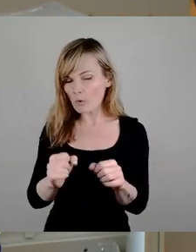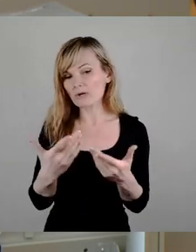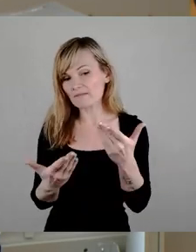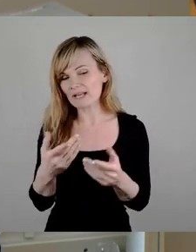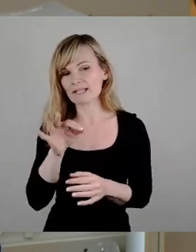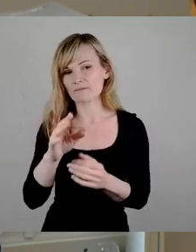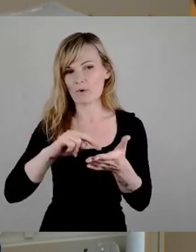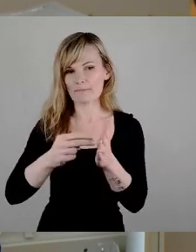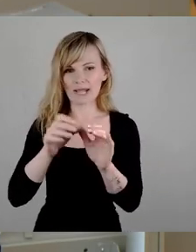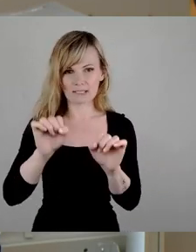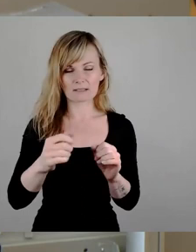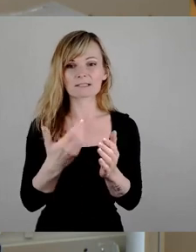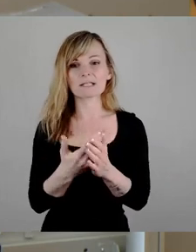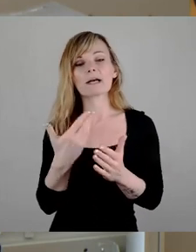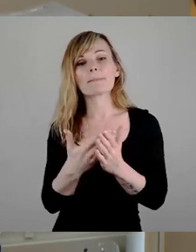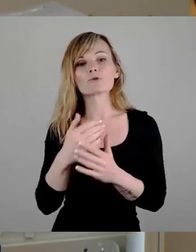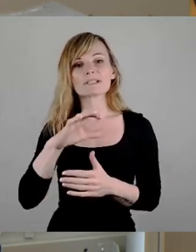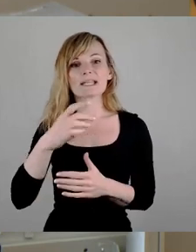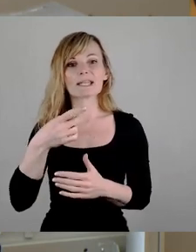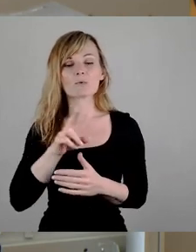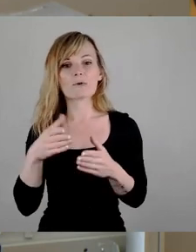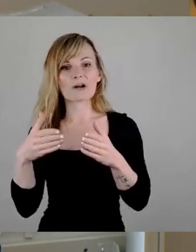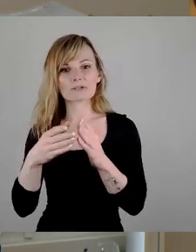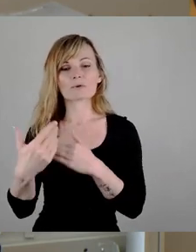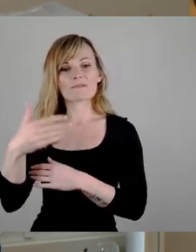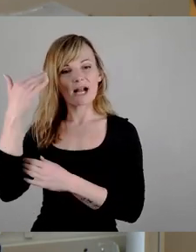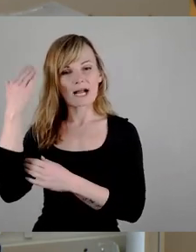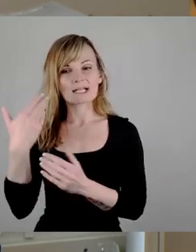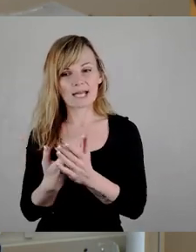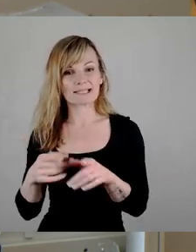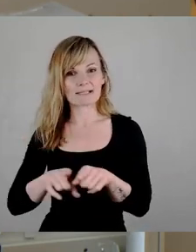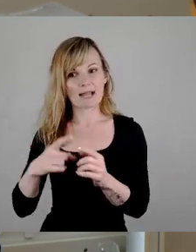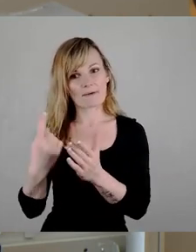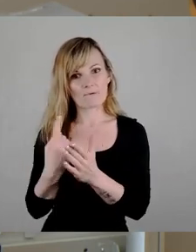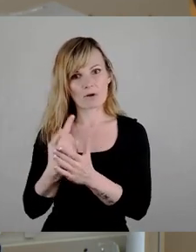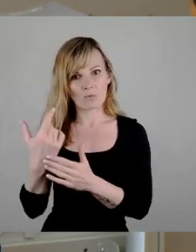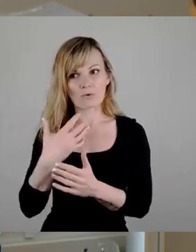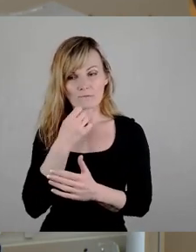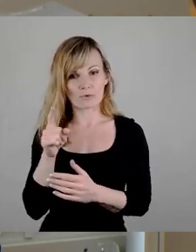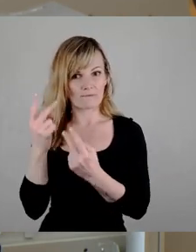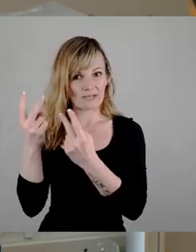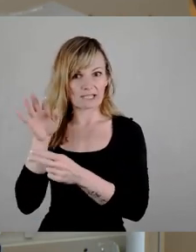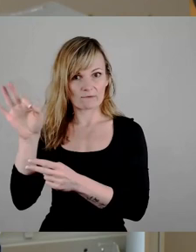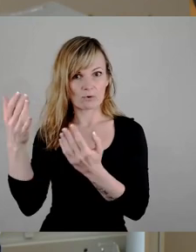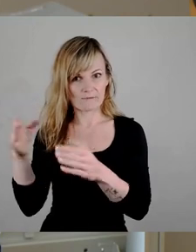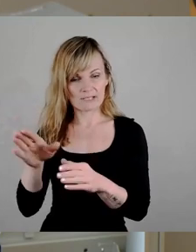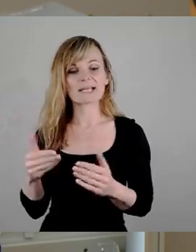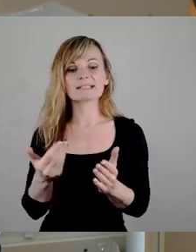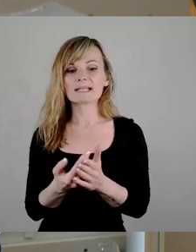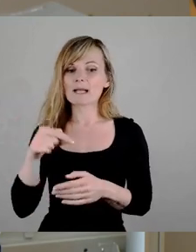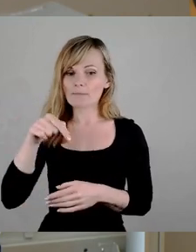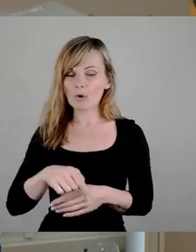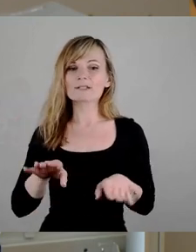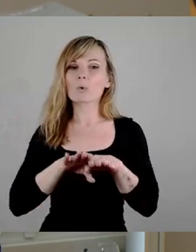ich, auch eine Forderung, die zum Beispiel der CDU-Fraktion in der Vergangenheit mal sehr wichtig war. Wir wollen heute hier einen Grundsatzbeschluss treffen, dass wir